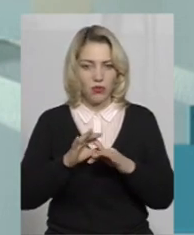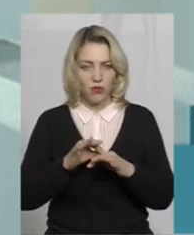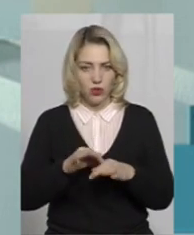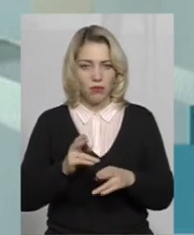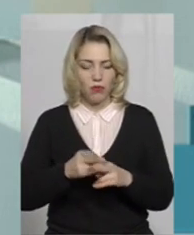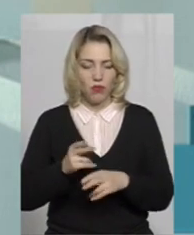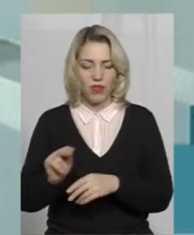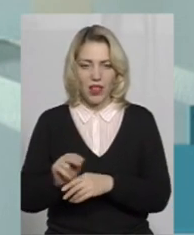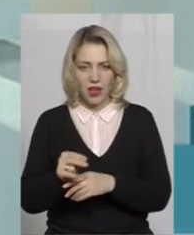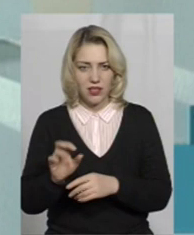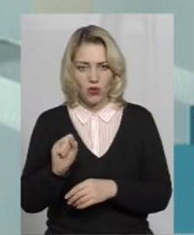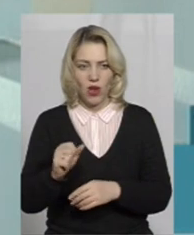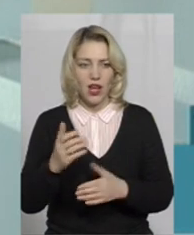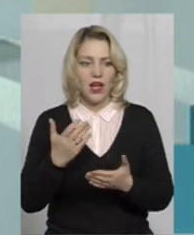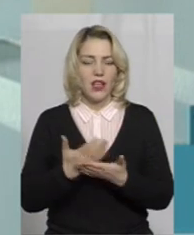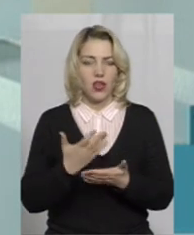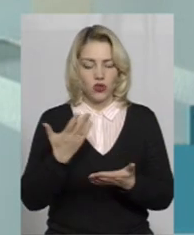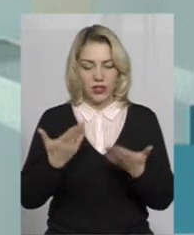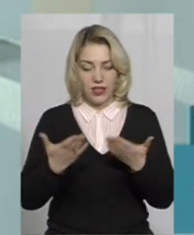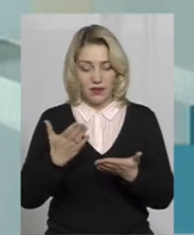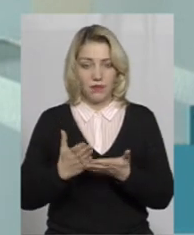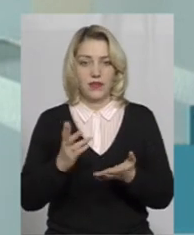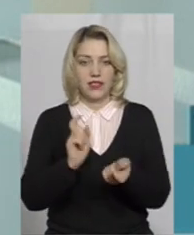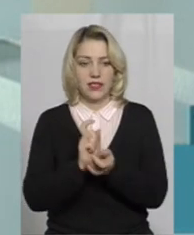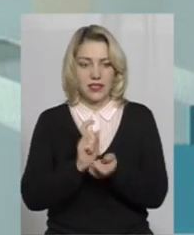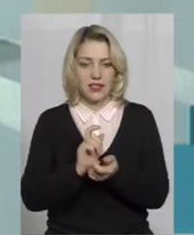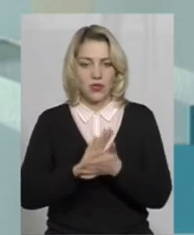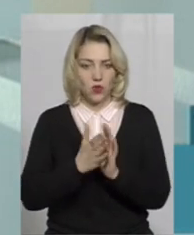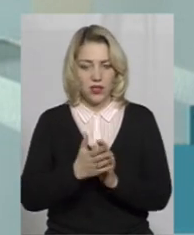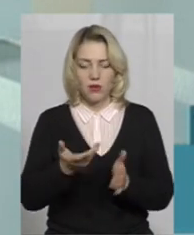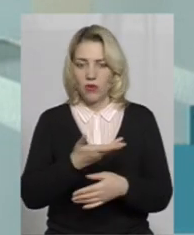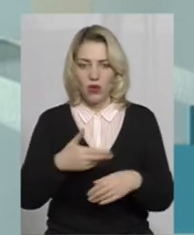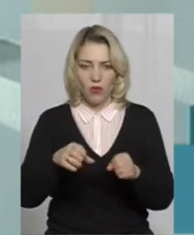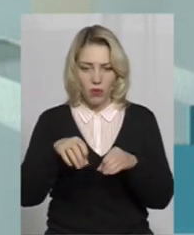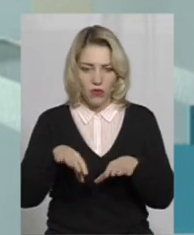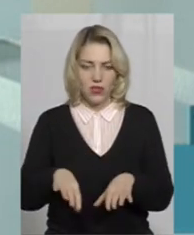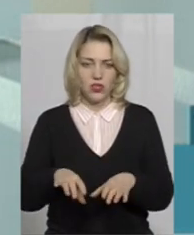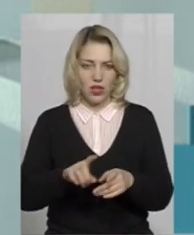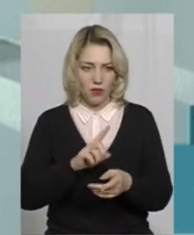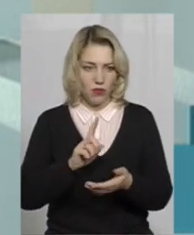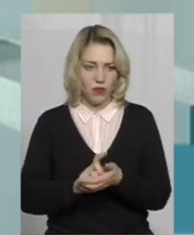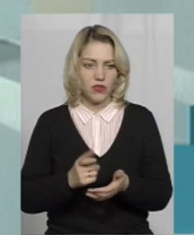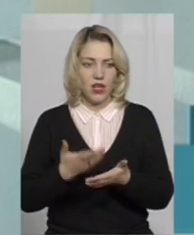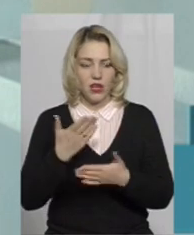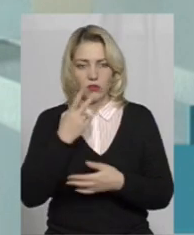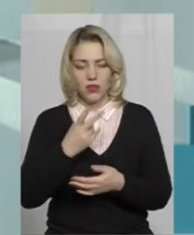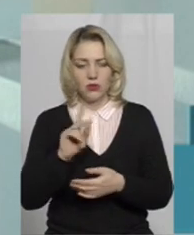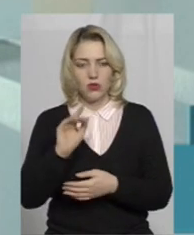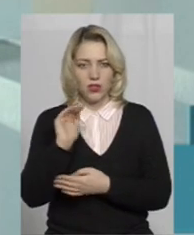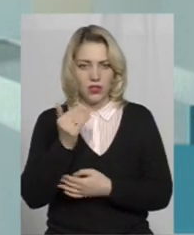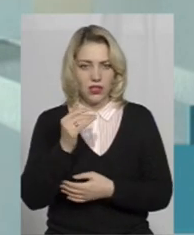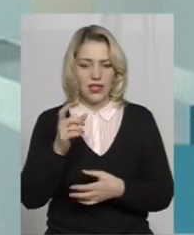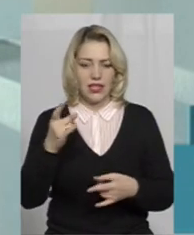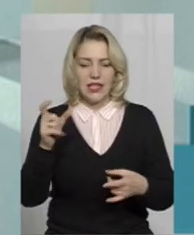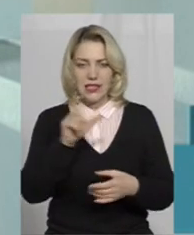профілактику, а якщо є якась конфліктна ситуація, ми обов'язково її розв'язуємо. Якщо ми бачимо, що дитина приходить в синцях,